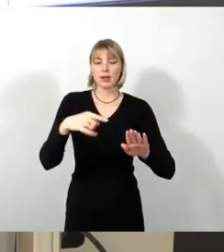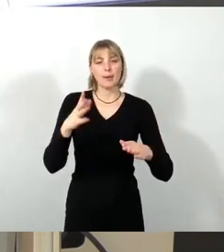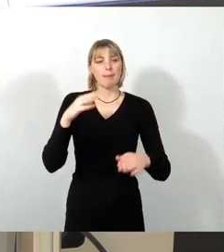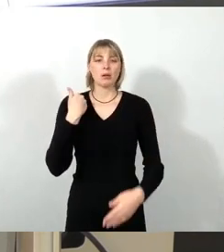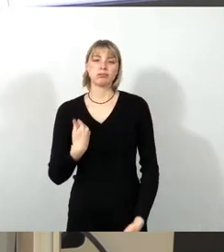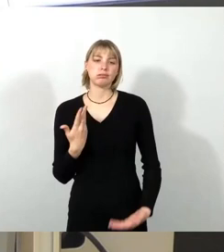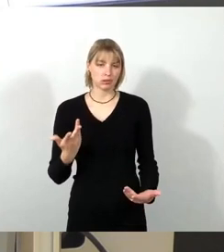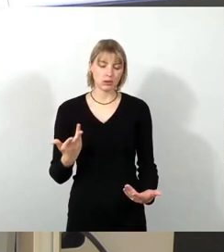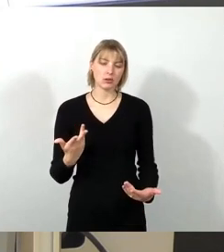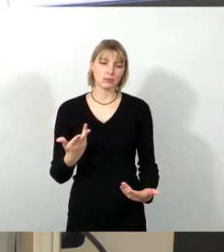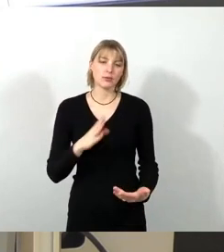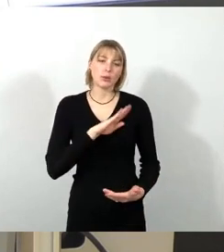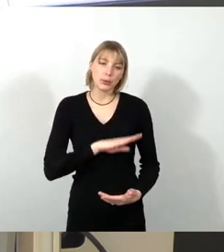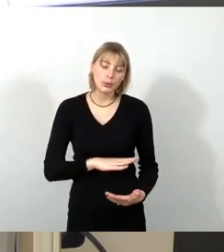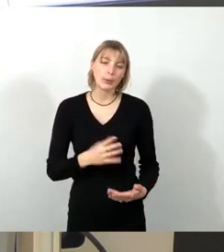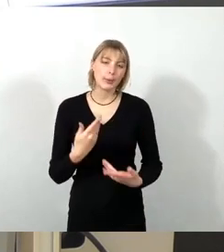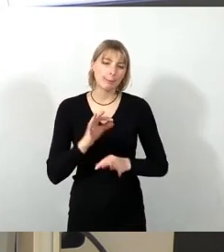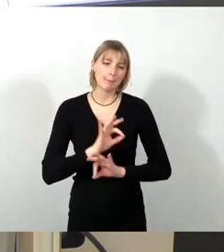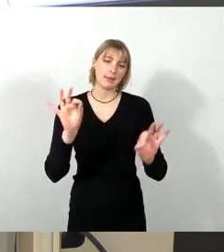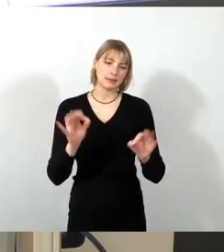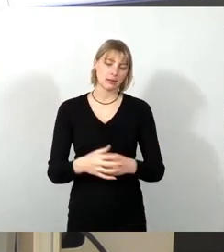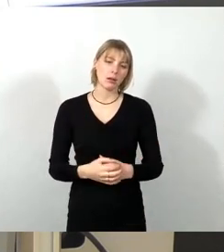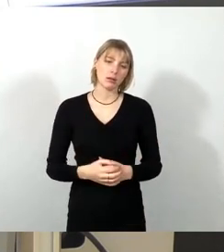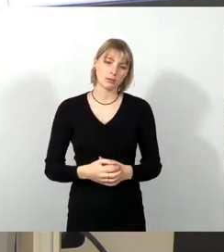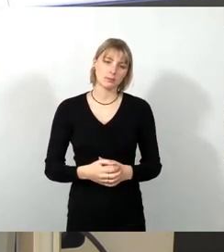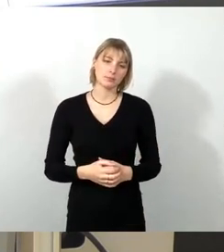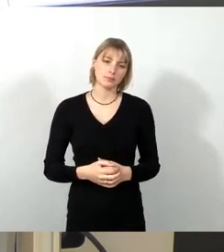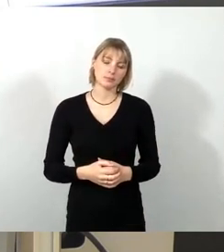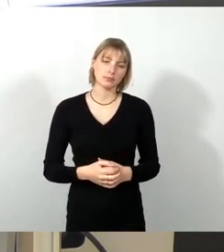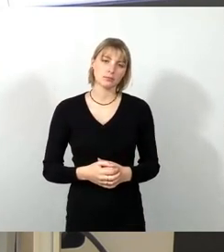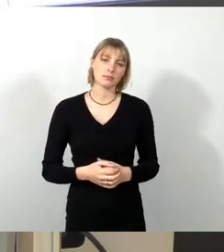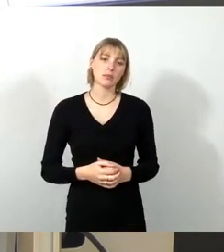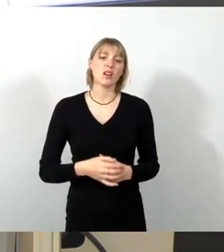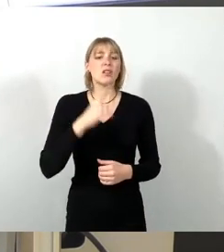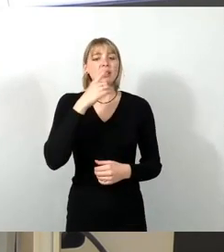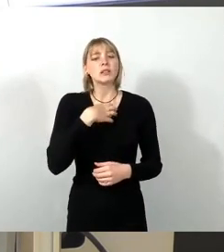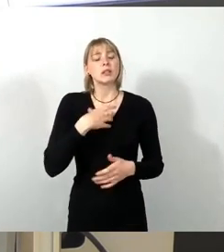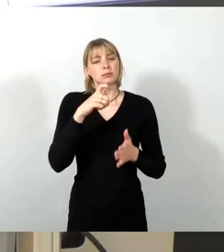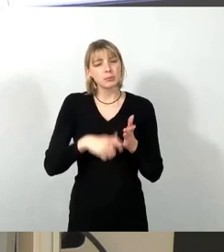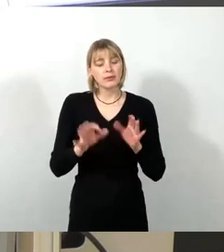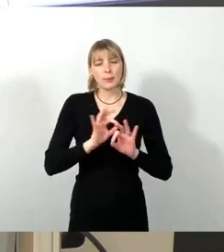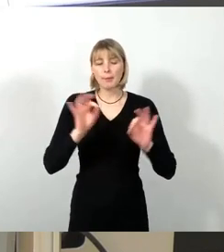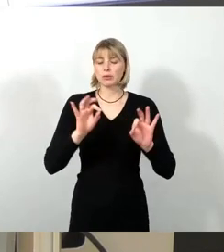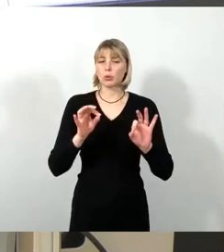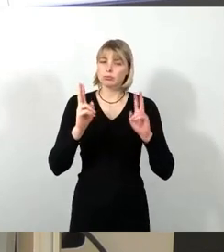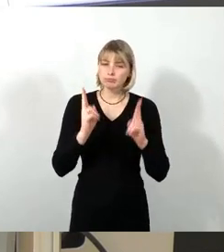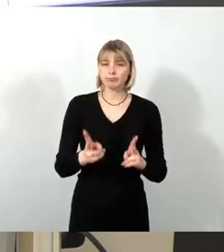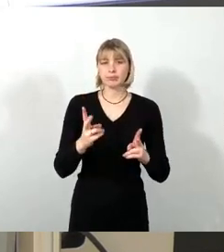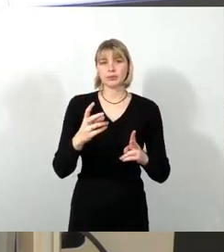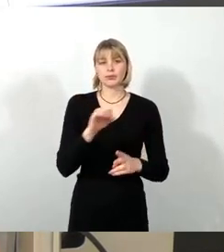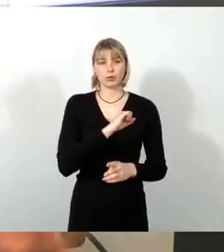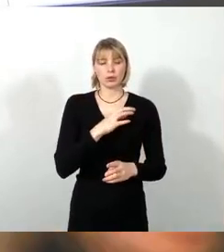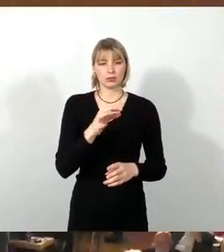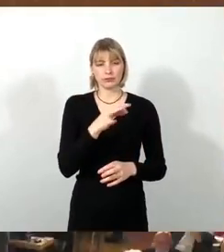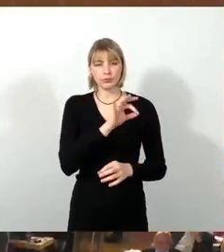Ja, abschließend möchte ich nur sagen, jede Verbesserung des Dresdenpasses ist unbedingt zu begrüßen und wir als Linke werden dem Antrag zustimmen. Vielen